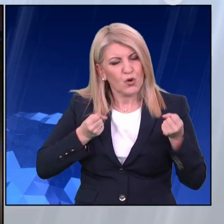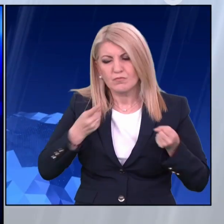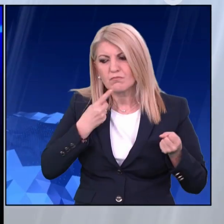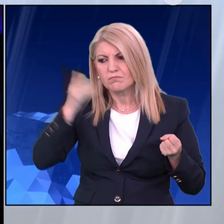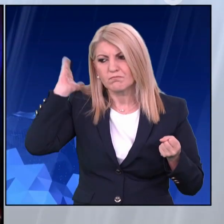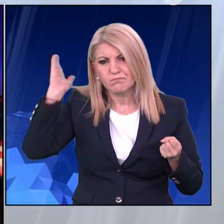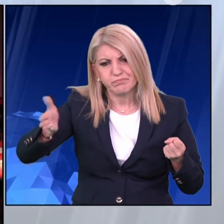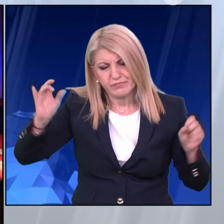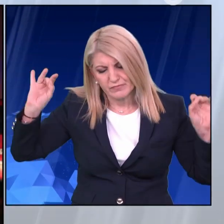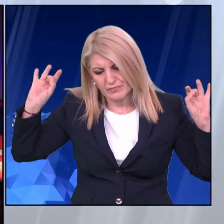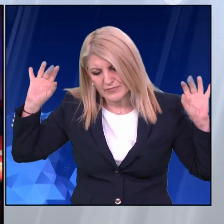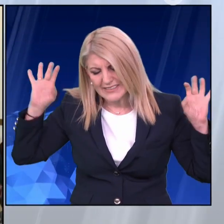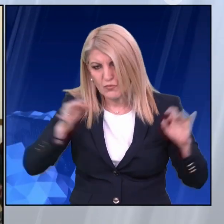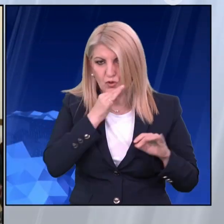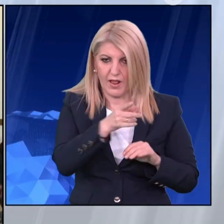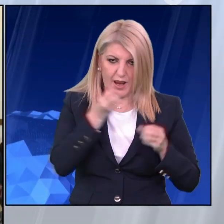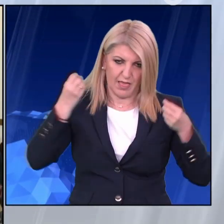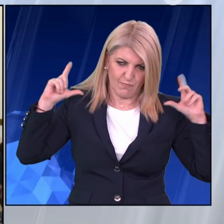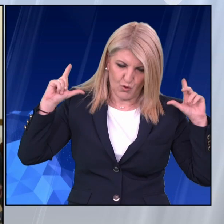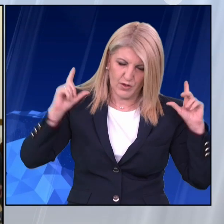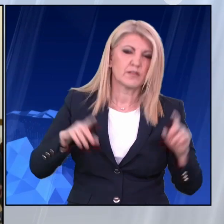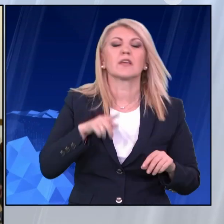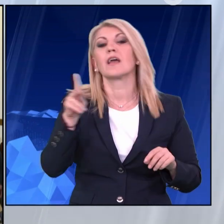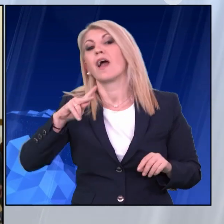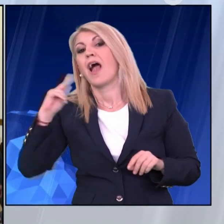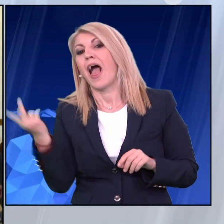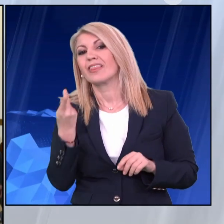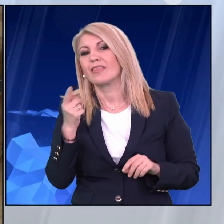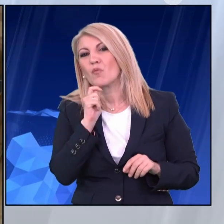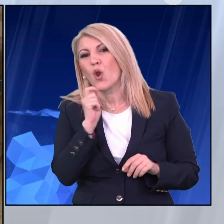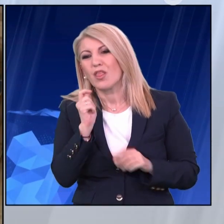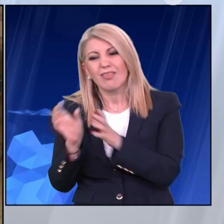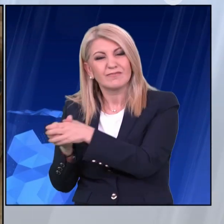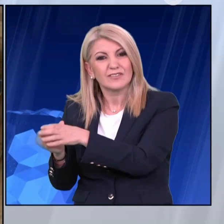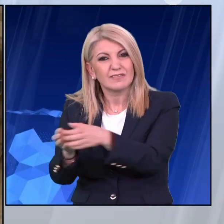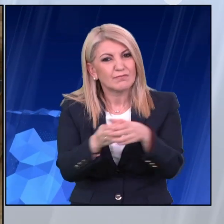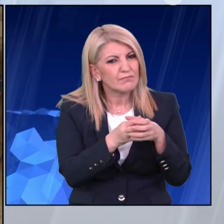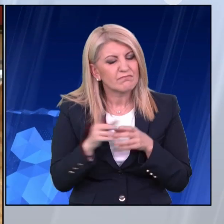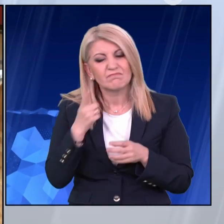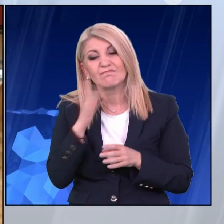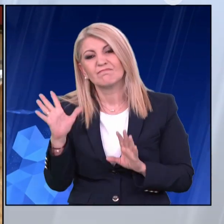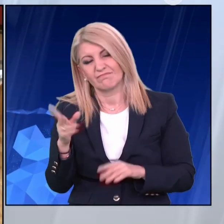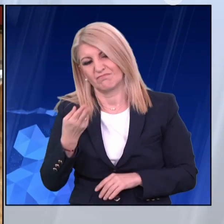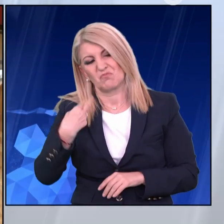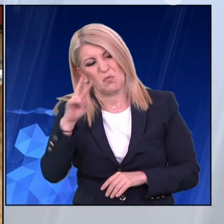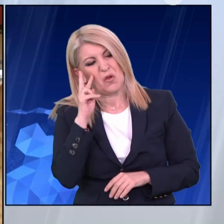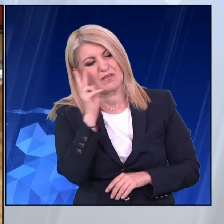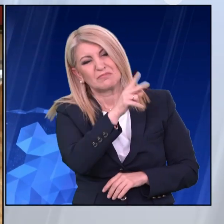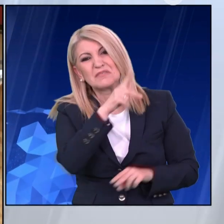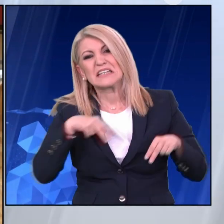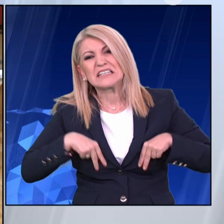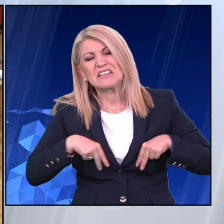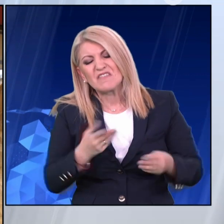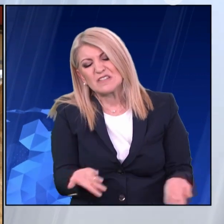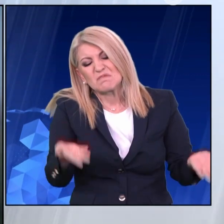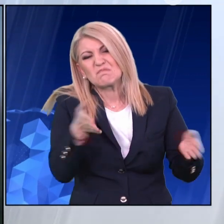Δημοκρατίας. Την ίδια στιγμή όμως σύσσωμα τα κόμματα της Αντιπολίτευσης καταγγέλνουν την πλειοψηφία για συγκάλυψη της τραγωδίας και βλέπουν ευθύνες